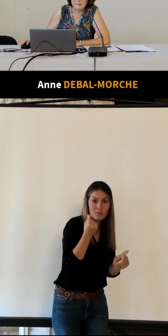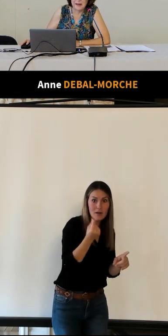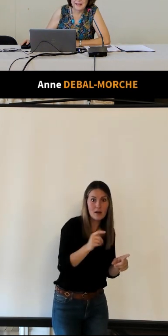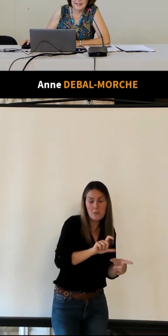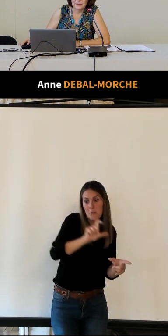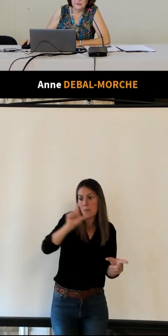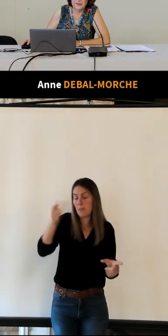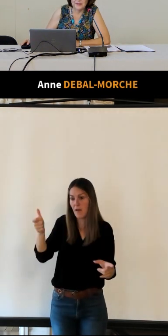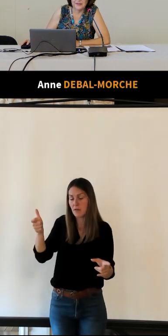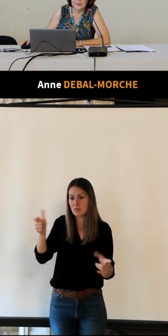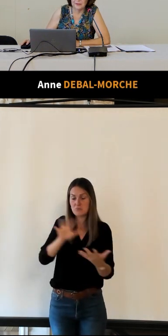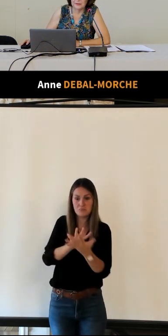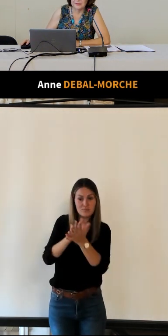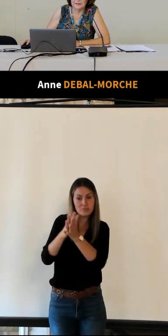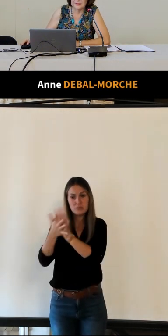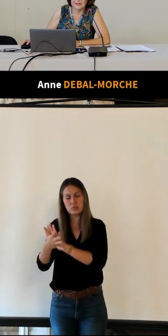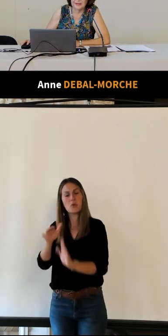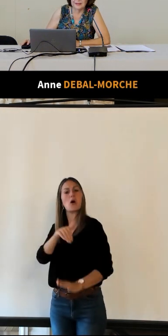des femmes donc vous avez